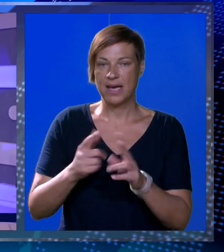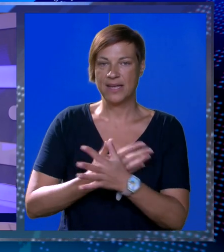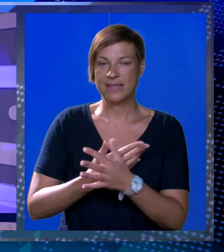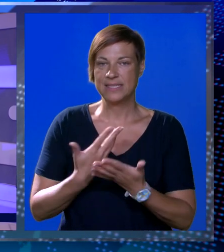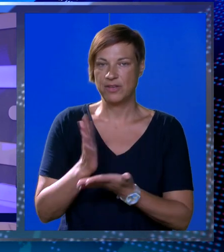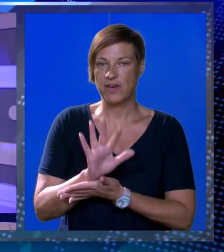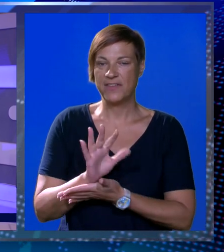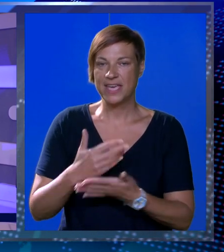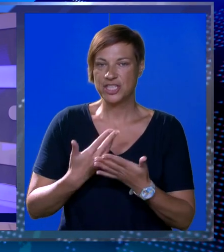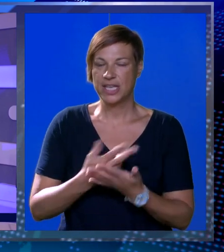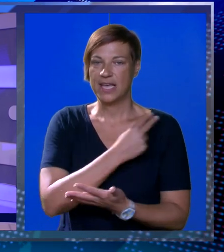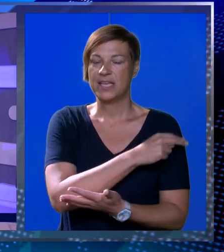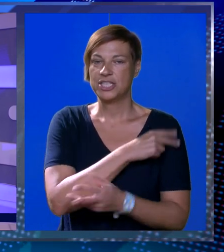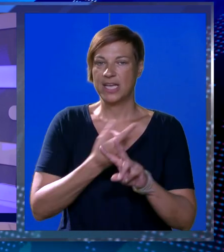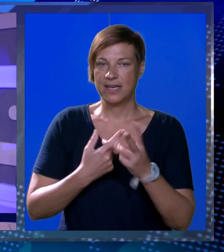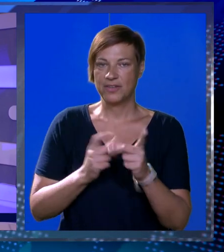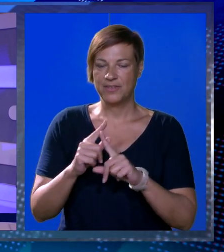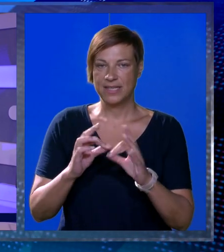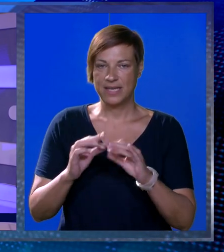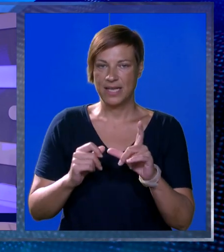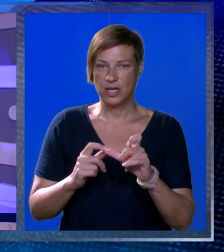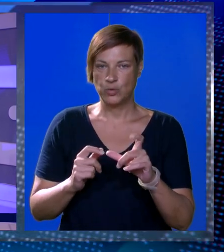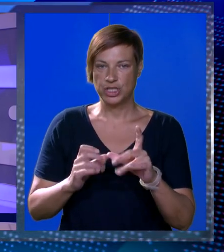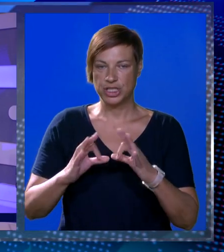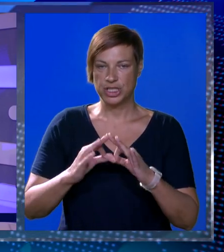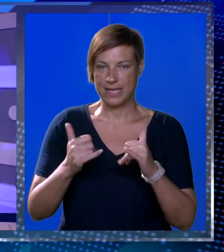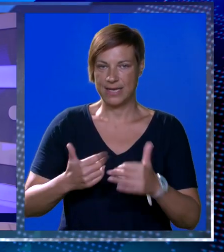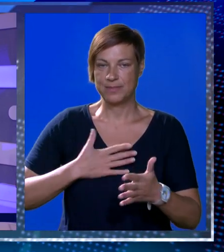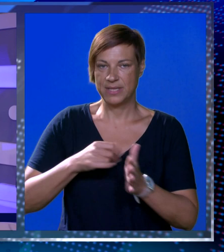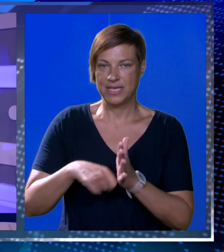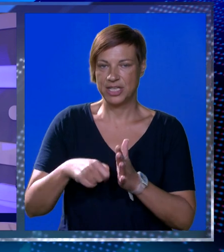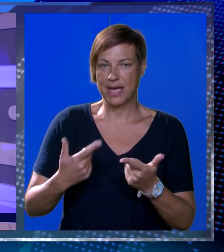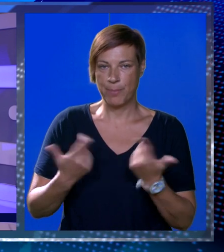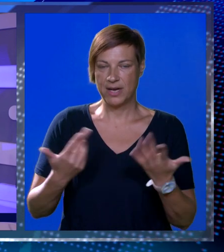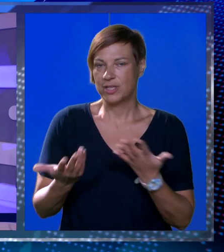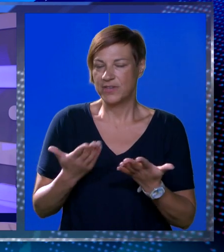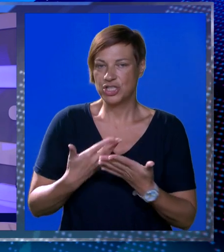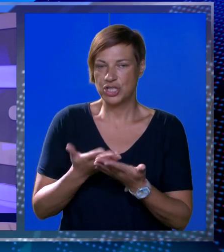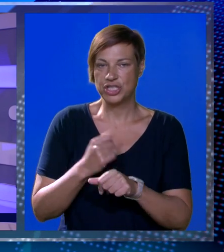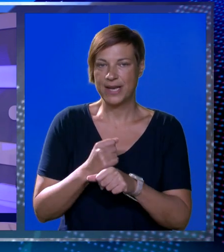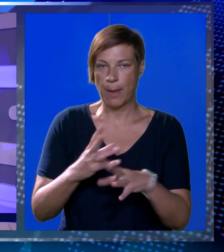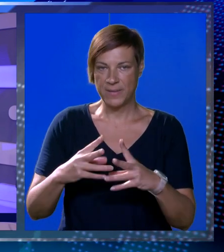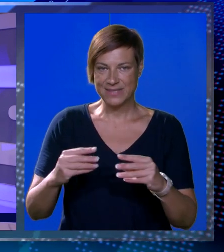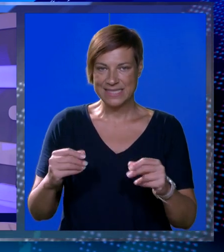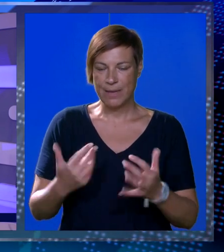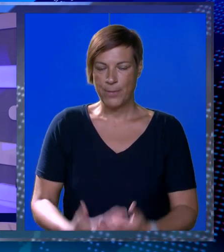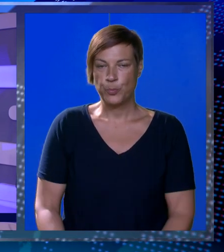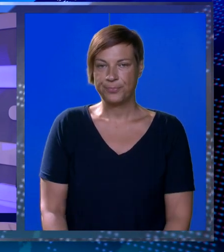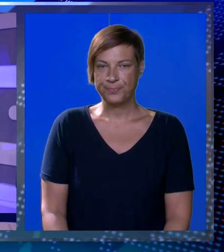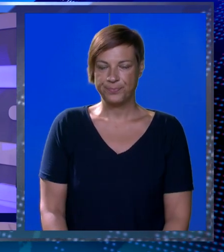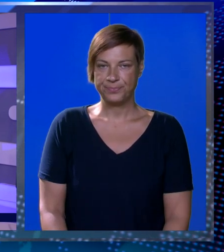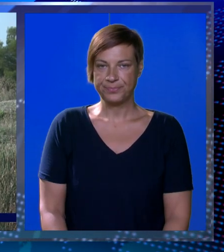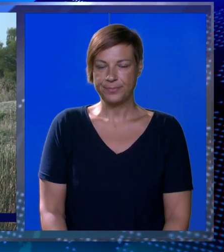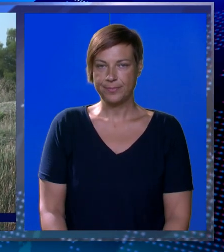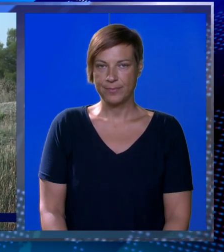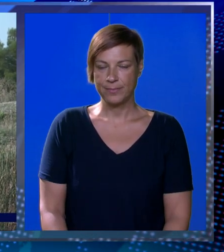HDZ-ovog radskog vječnika i šefa Hvidre Iva Lučića. On danas pred našim kamerama otkriva što će učiniti sa svojom parcelom.